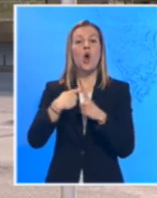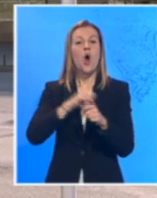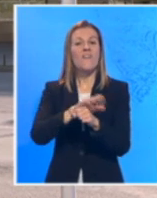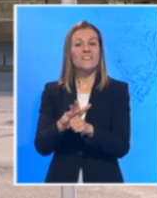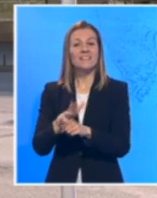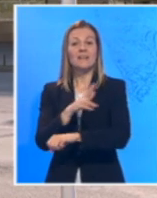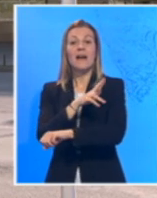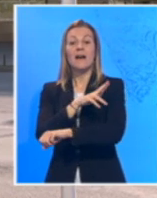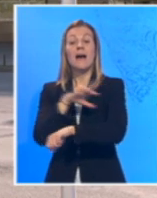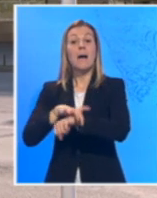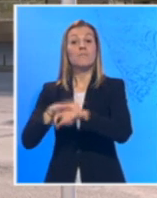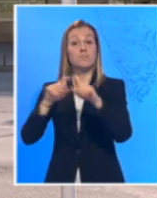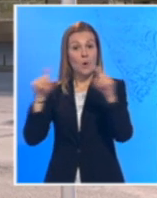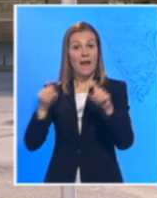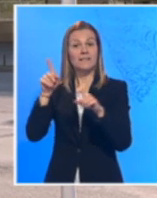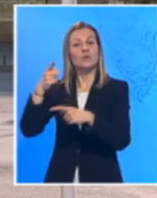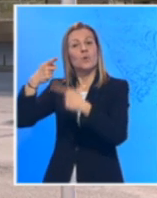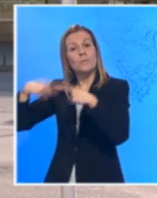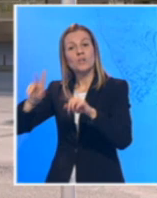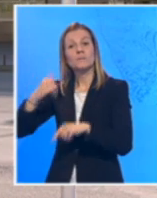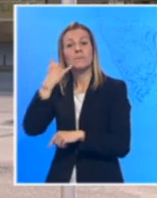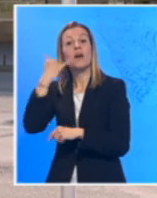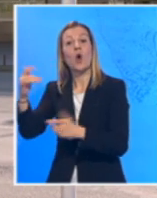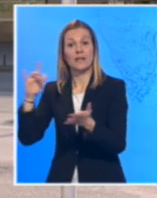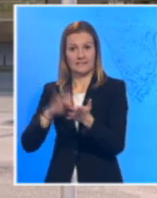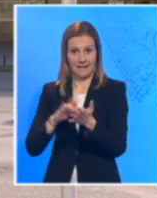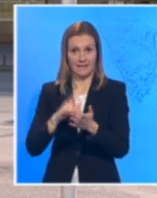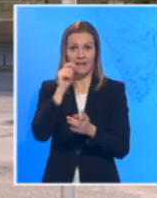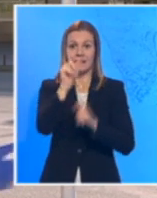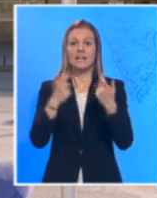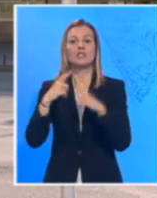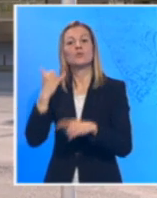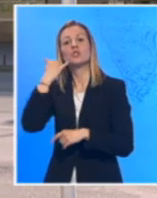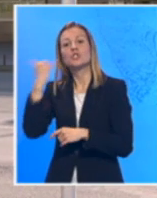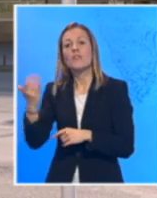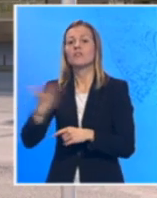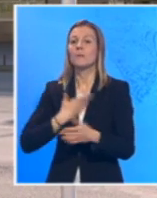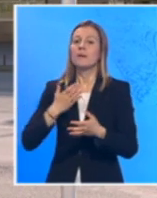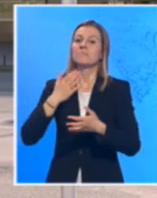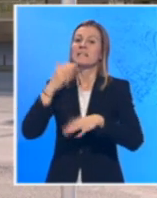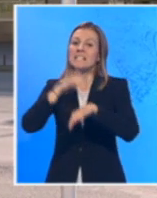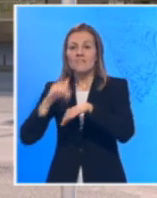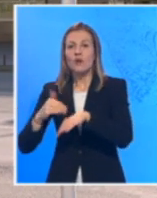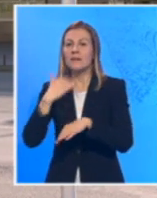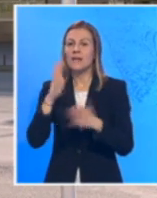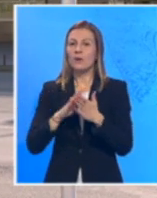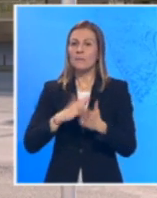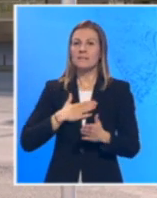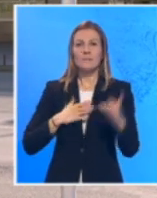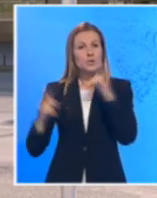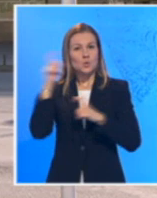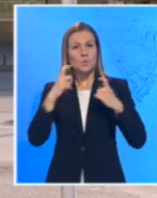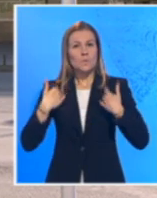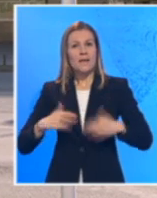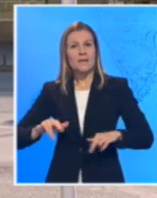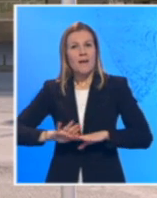U okviru pojih postoje i posebni cold centri, putem kojih građani mogu da se informišu, građani mogu da se informišu ukoliko su umjuju da imaju simptome ovoga